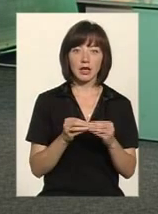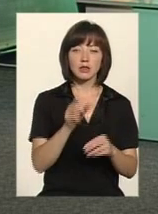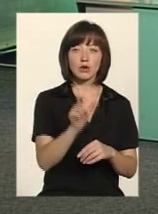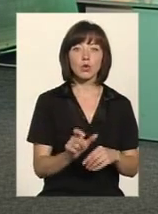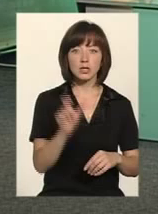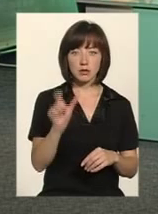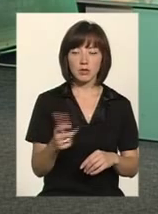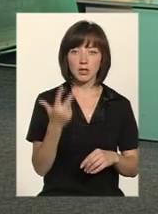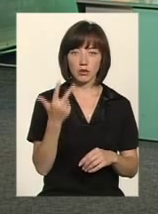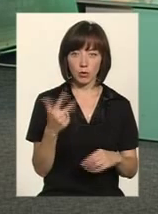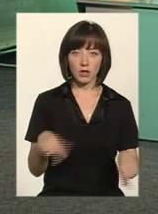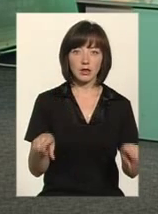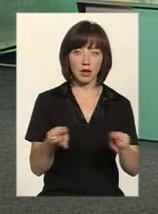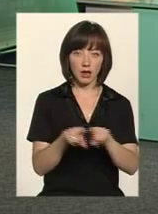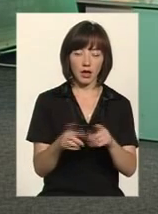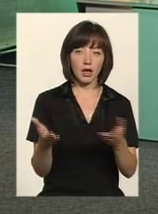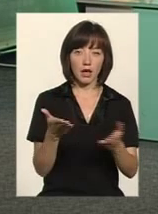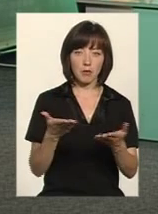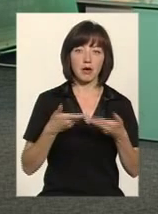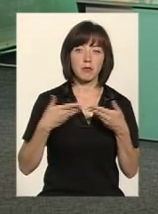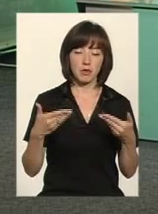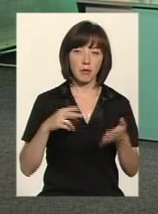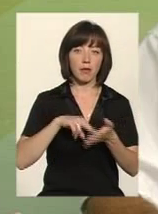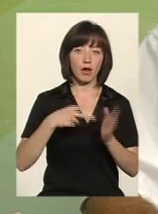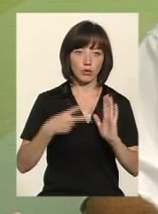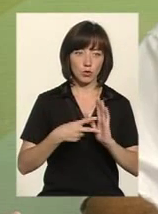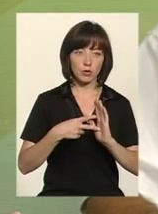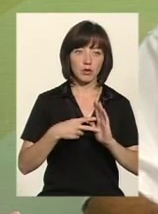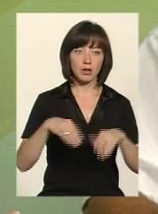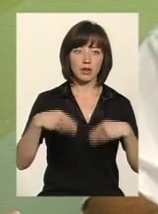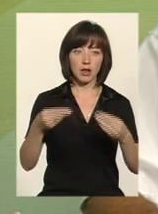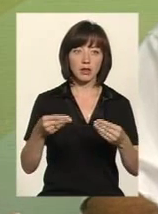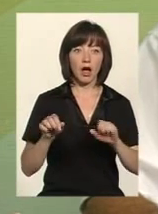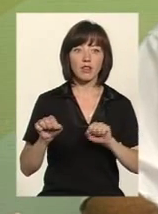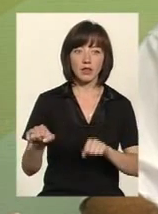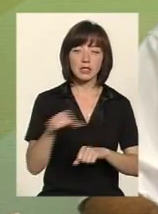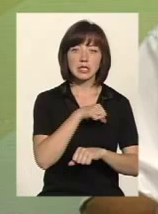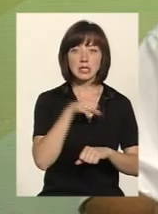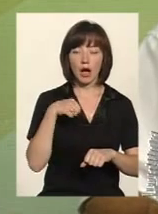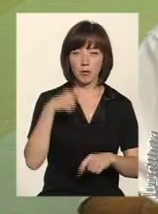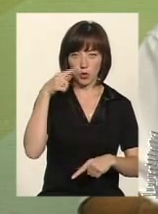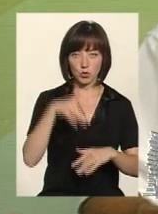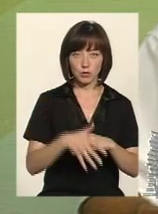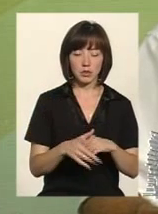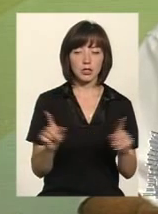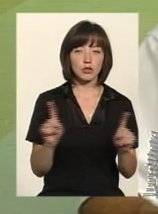осіб, і з них троє таких, яким ми плануємо призначити адвоката, оскільки, самі розумієте, що